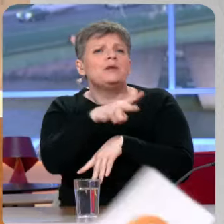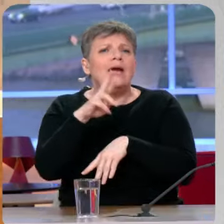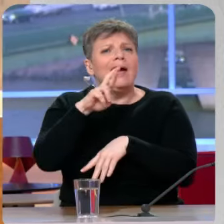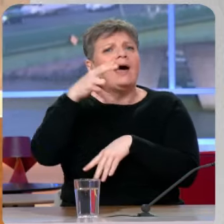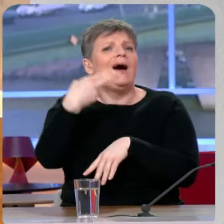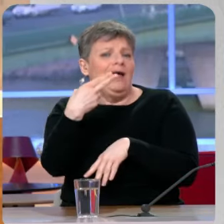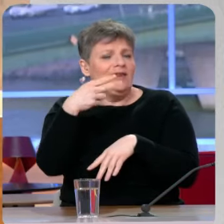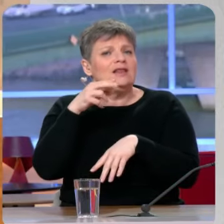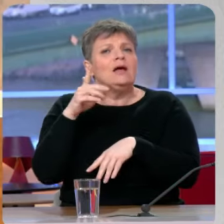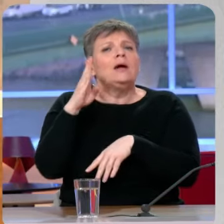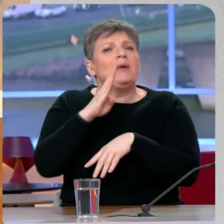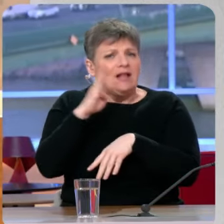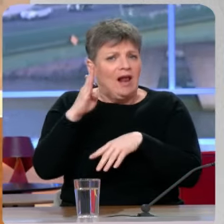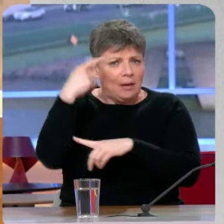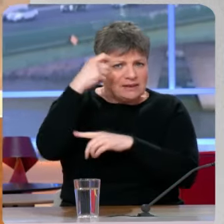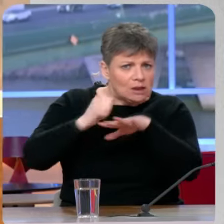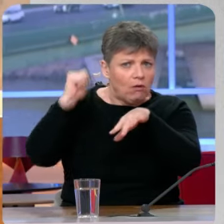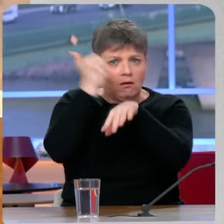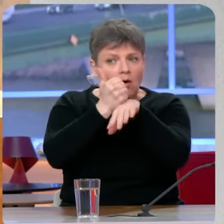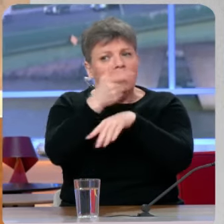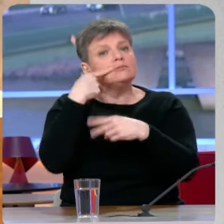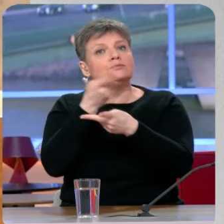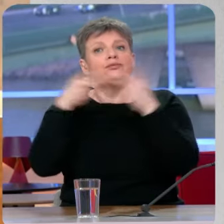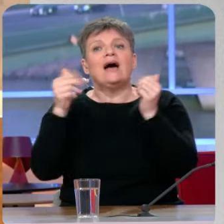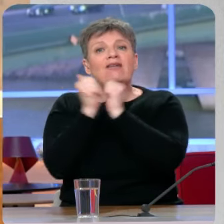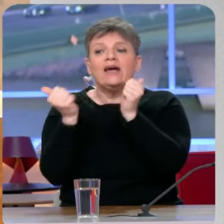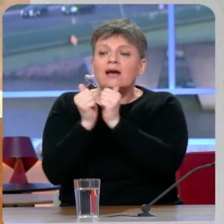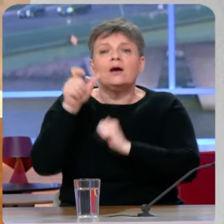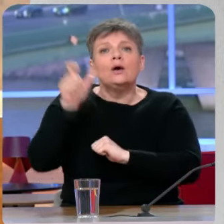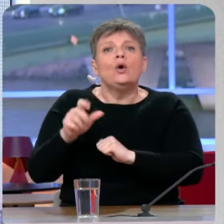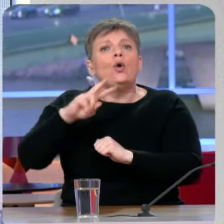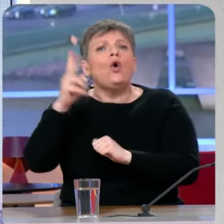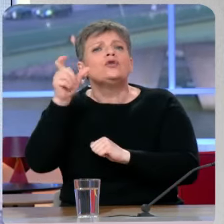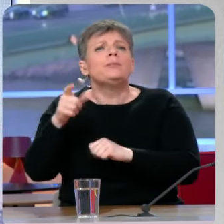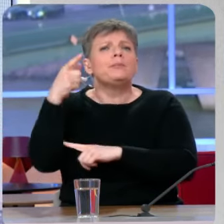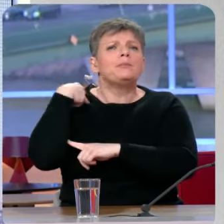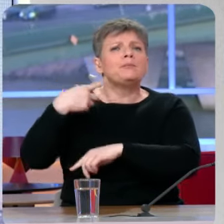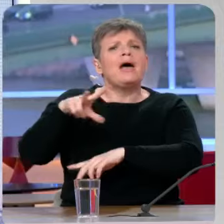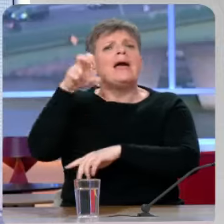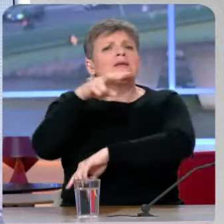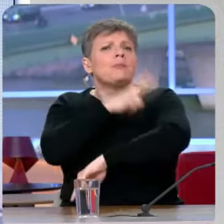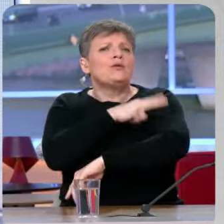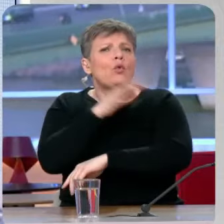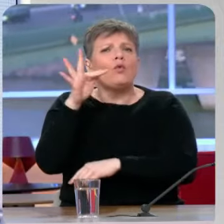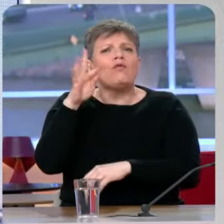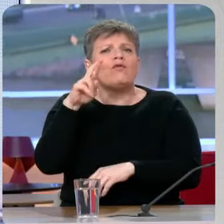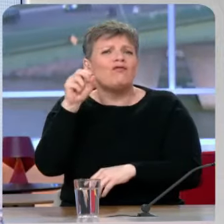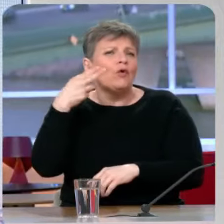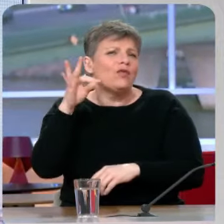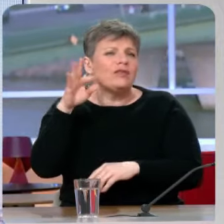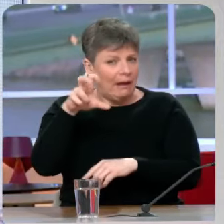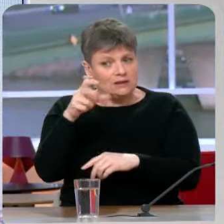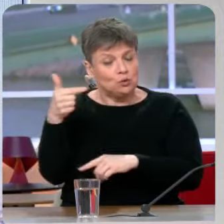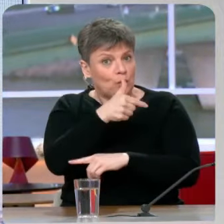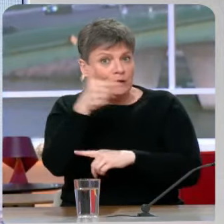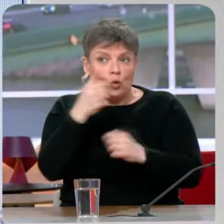s'est affiché avec Fabrice Léguéry, l'ex-patron de Frontex. C'était une prise de guerre ? Chacun va mener